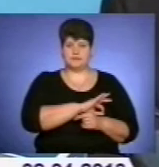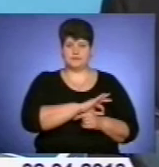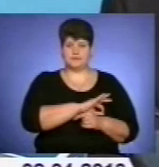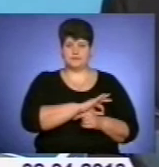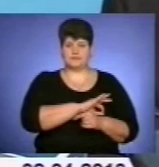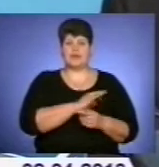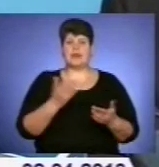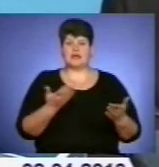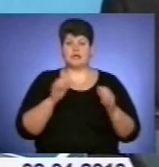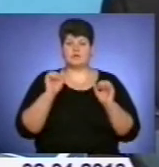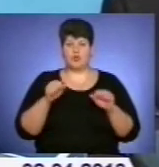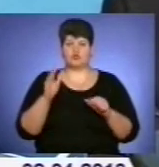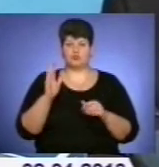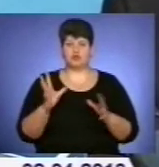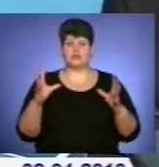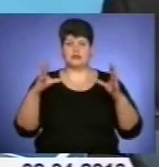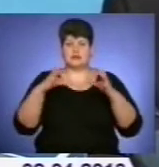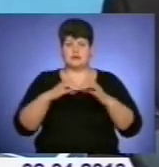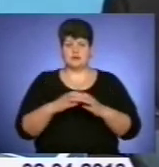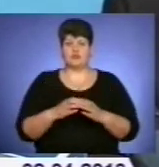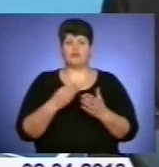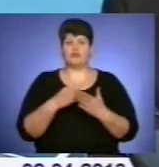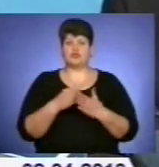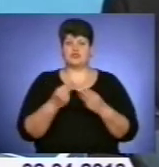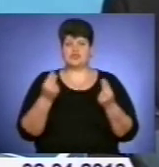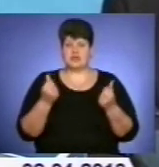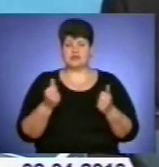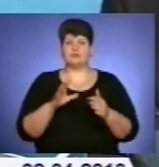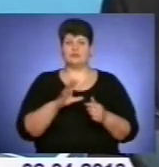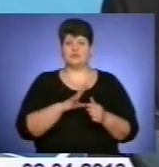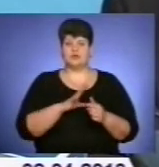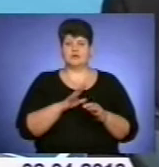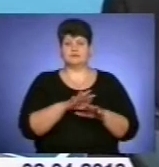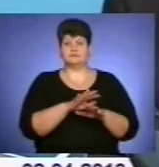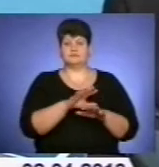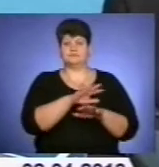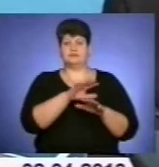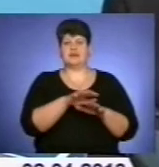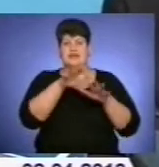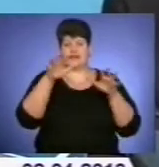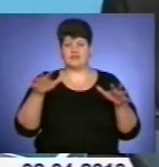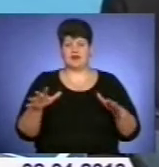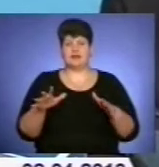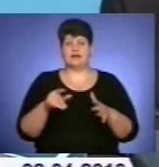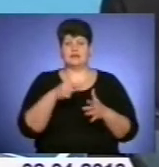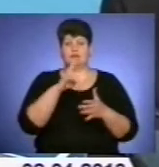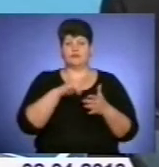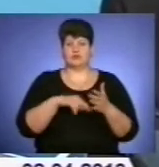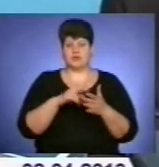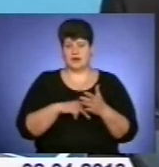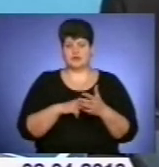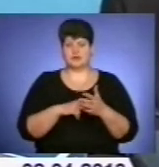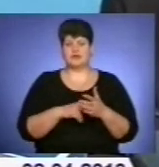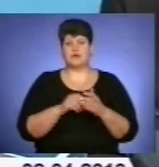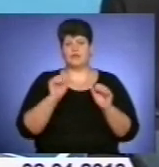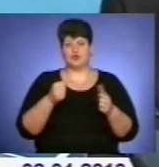які можуть бути акумульовані у бюджеті, покривали ті видатки, по яких сьогодні прийняті урядові або державні